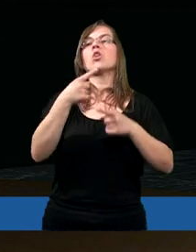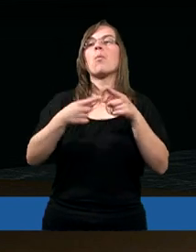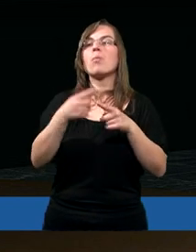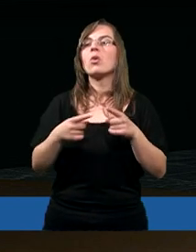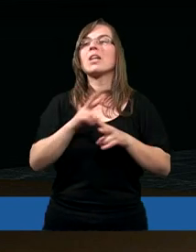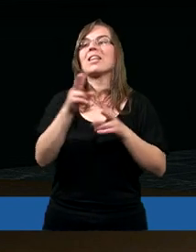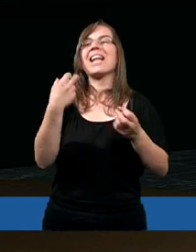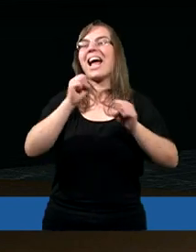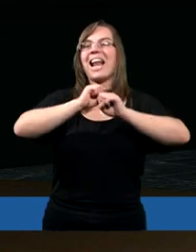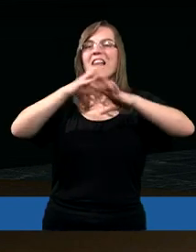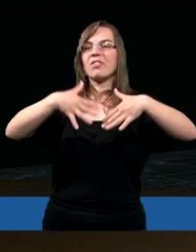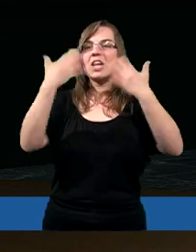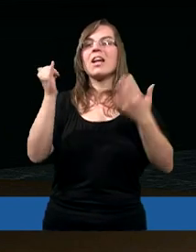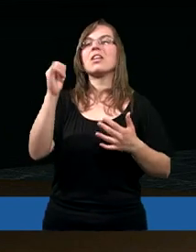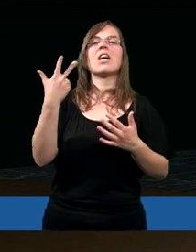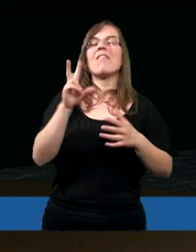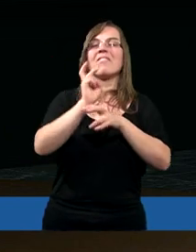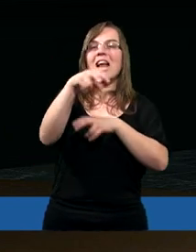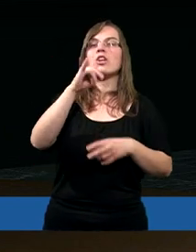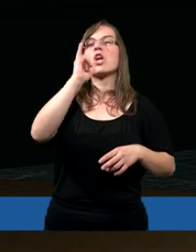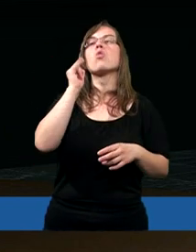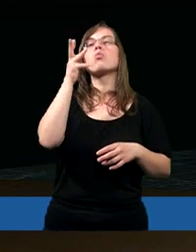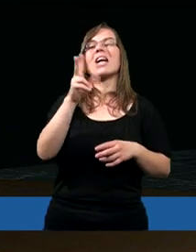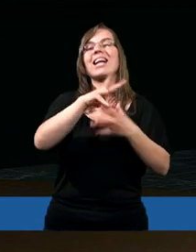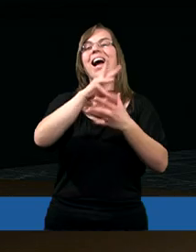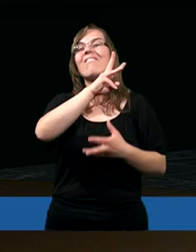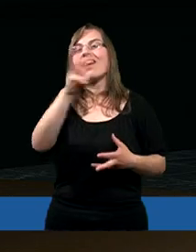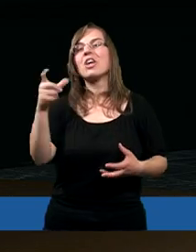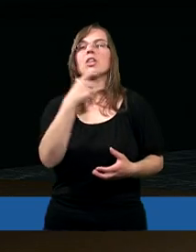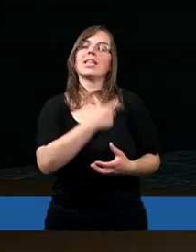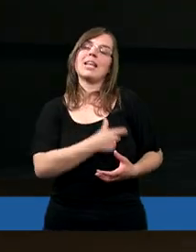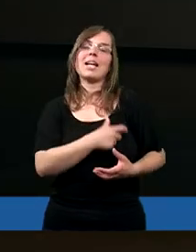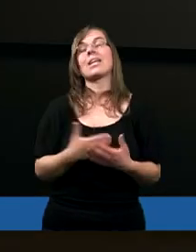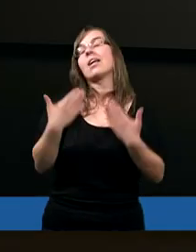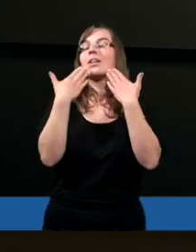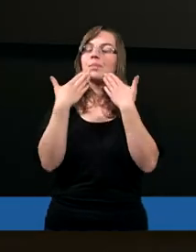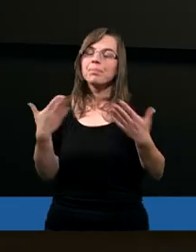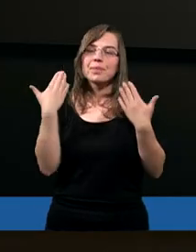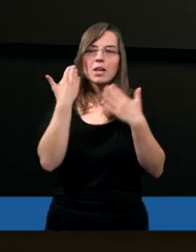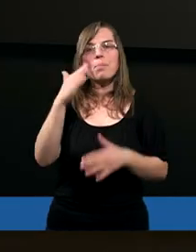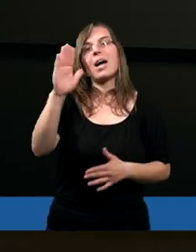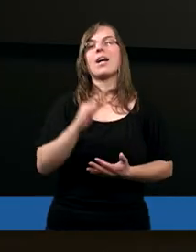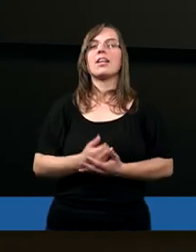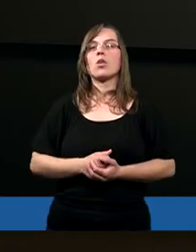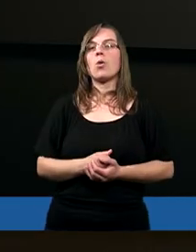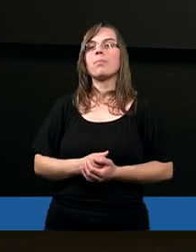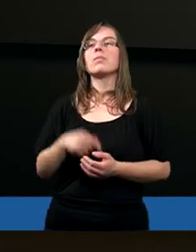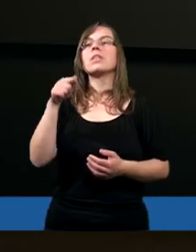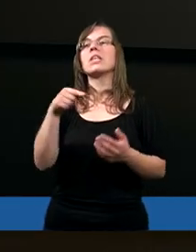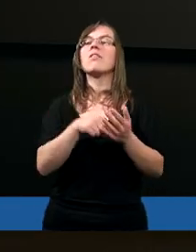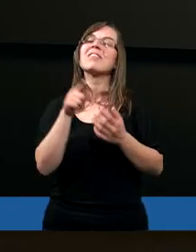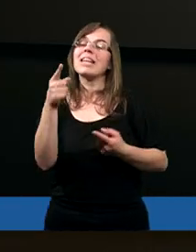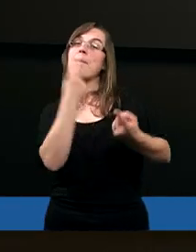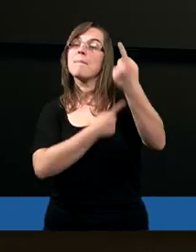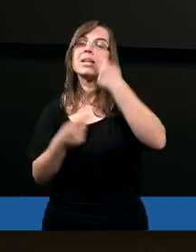dopóki dzień nie zaświta i nie wzejdzie jutrzenka w waszych sercach. Tak, dziękuję bardzo. Tutaj jest, tu jest w tym